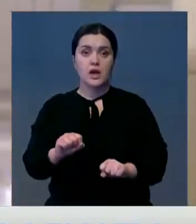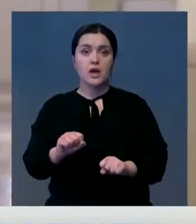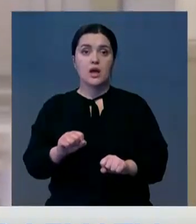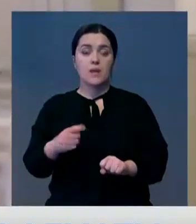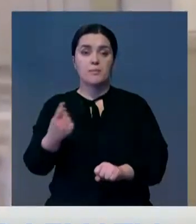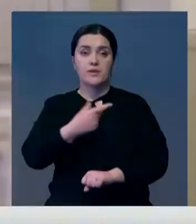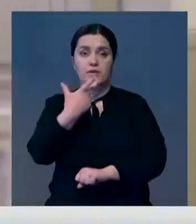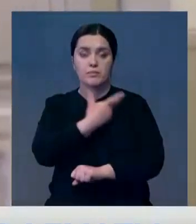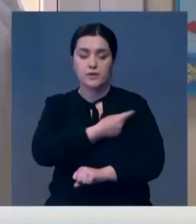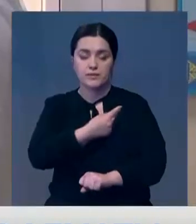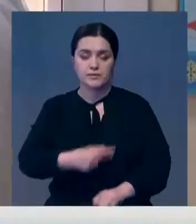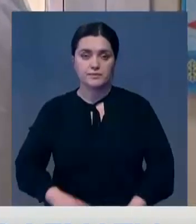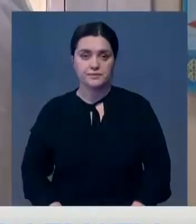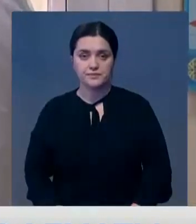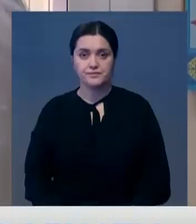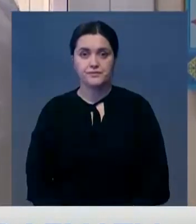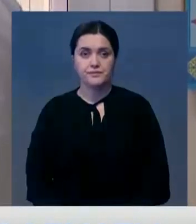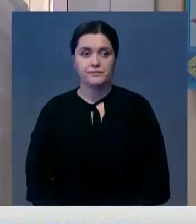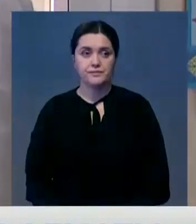организма, вызванный первой прививкой.